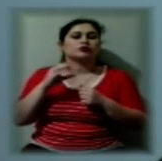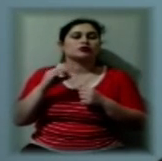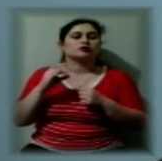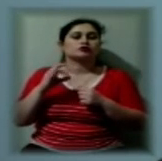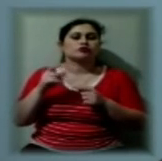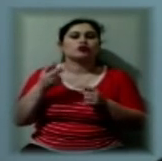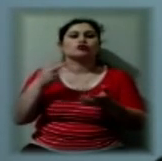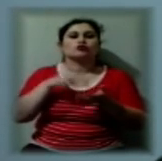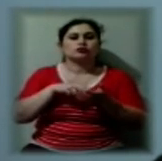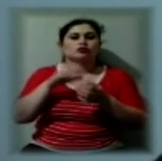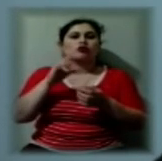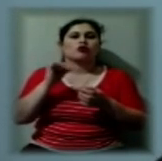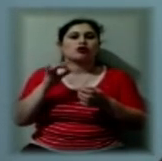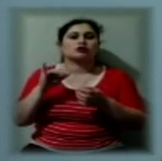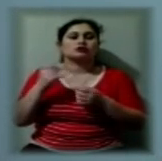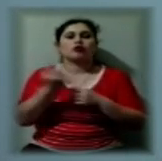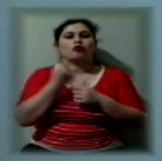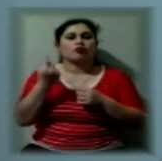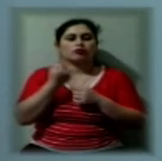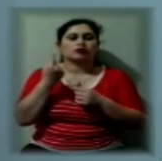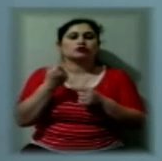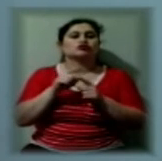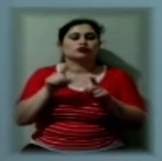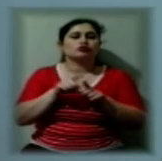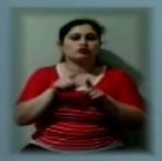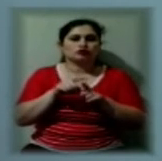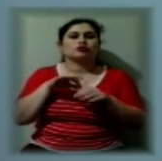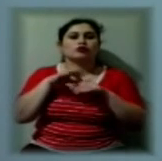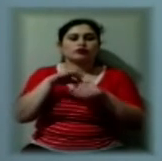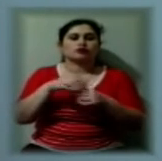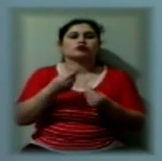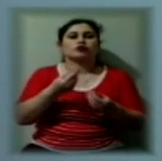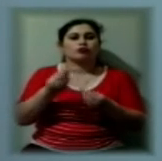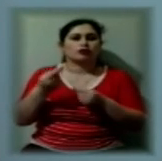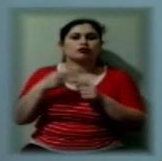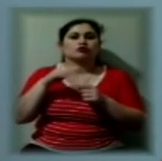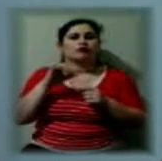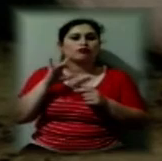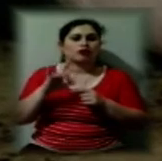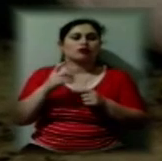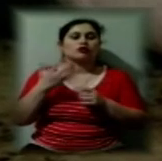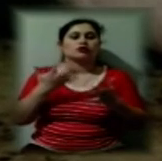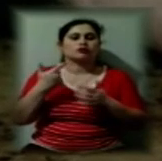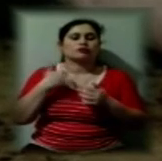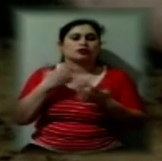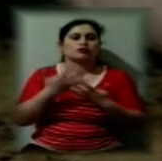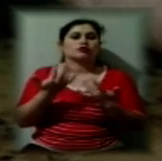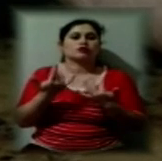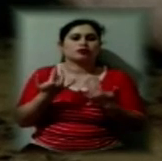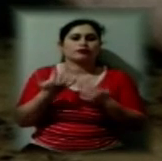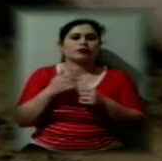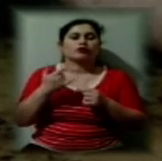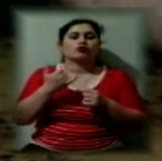організації в області, щоб все-таки проводили закупівлю цього товара, якщо в них є потреба у нашого